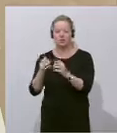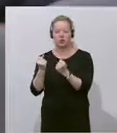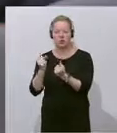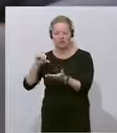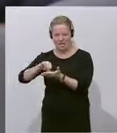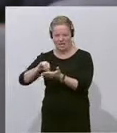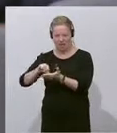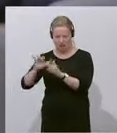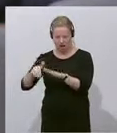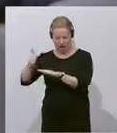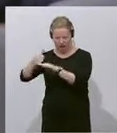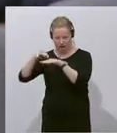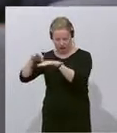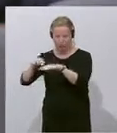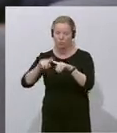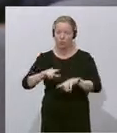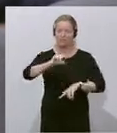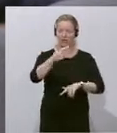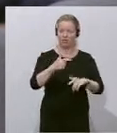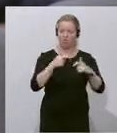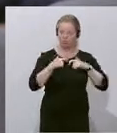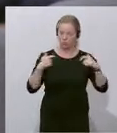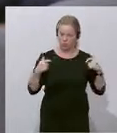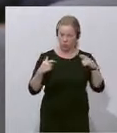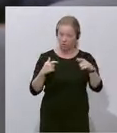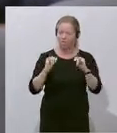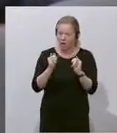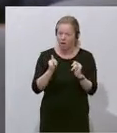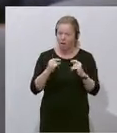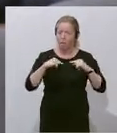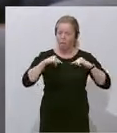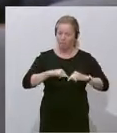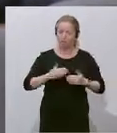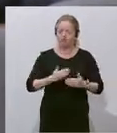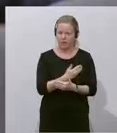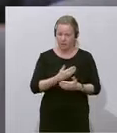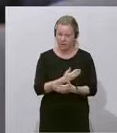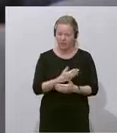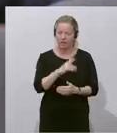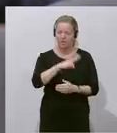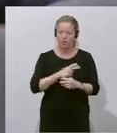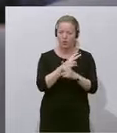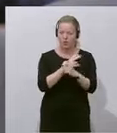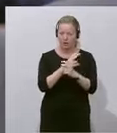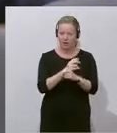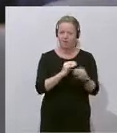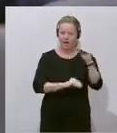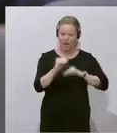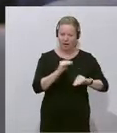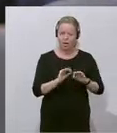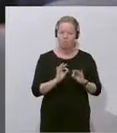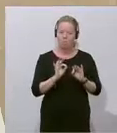Ja, er war stellvertretender Obmann des Niederösterreichischen Vereins Pro Patria.